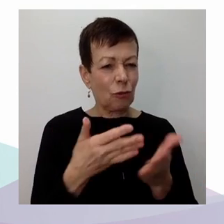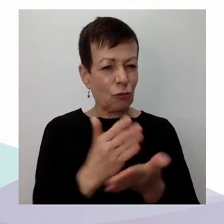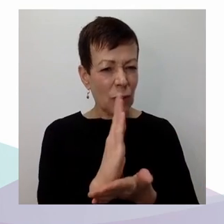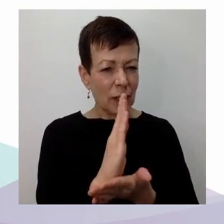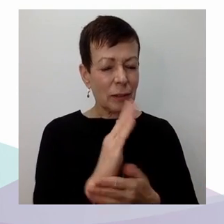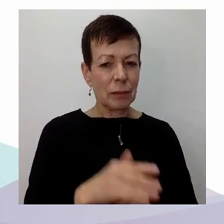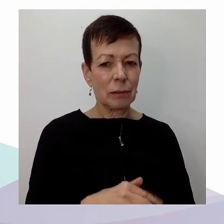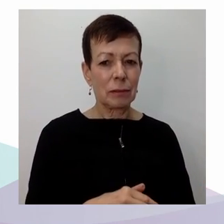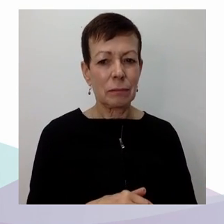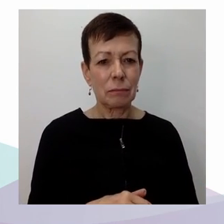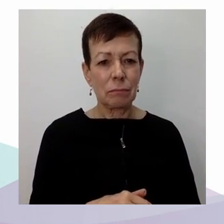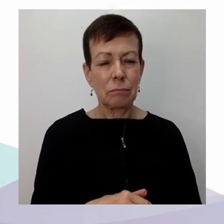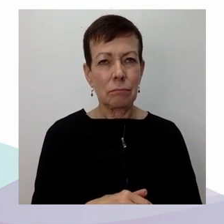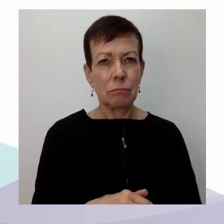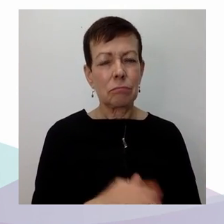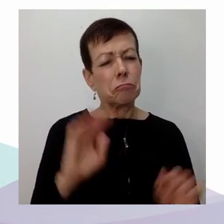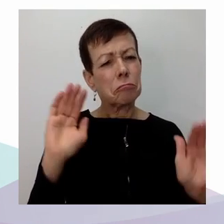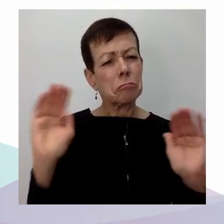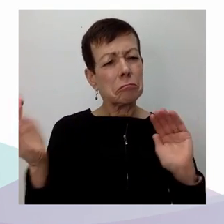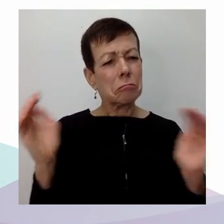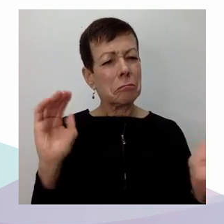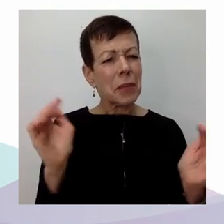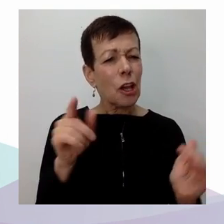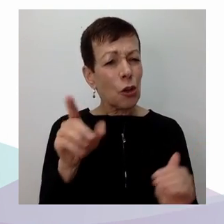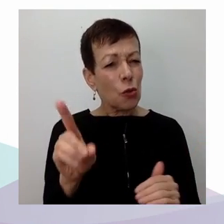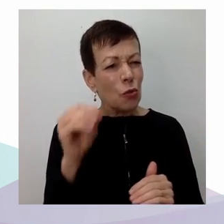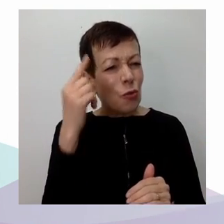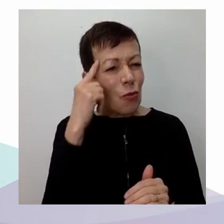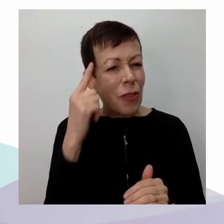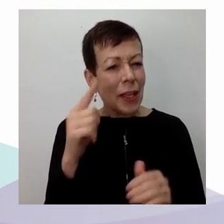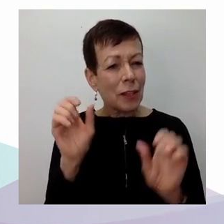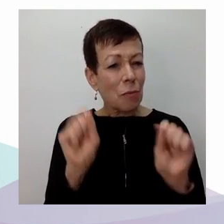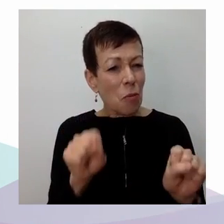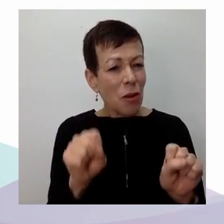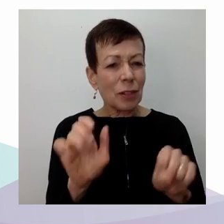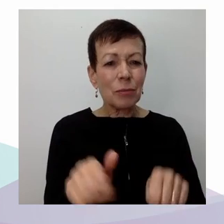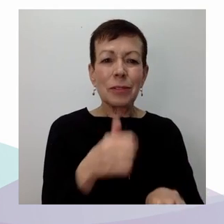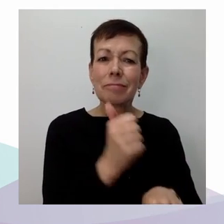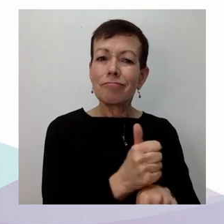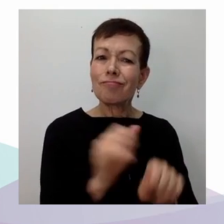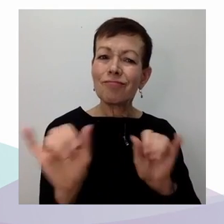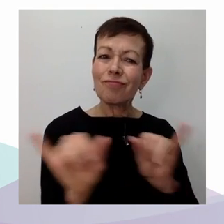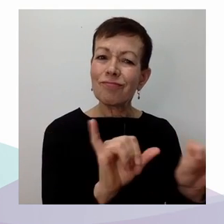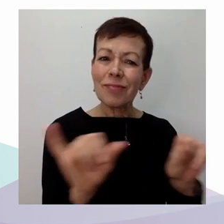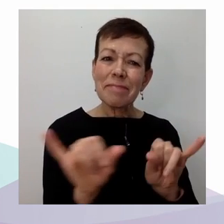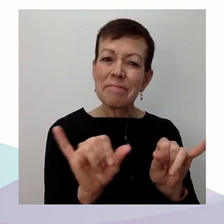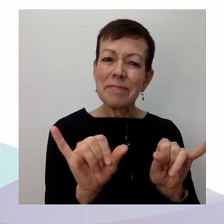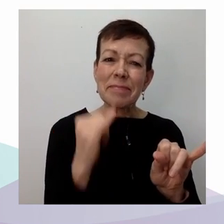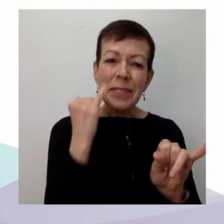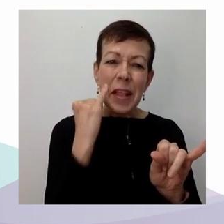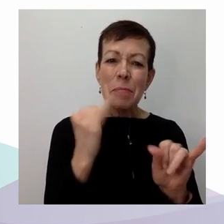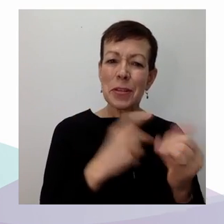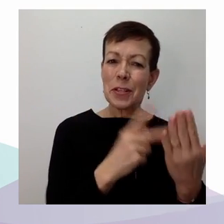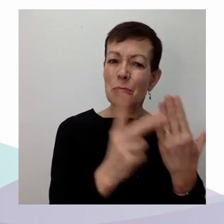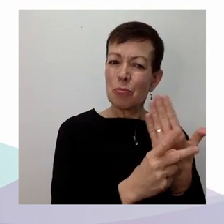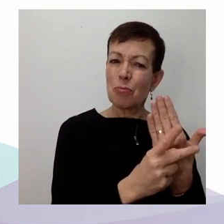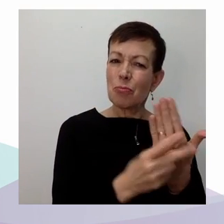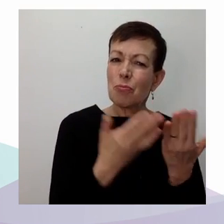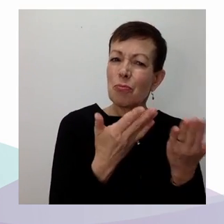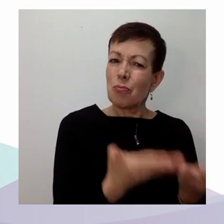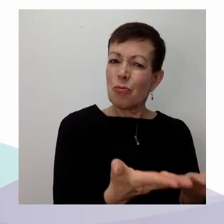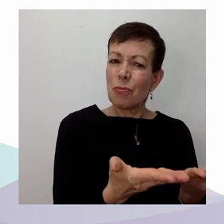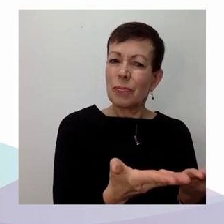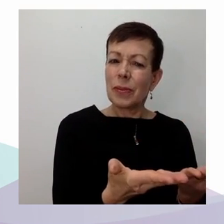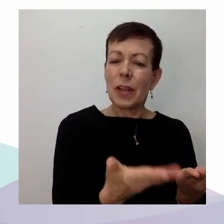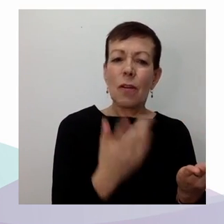programmes similaires qui permettraient à des groupes, vous avez mentionné tout à l'heure le cas du droit à'éducation, des groupes